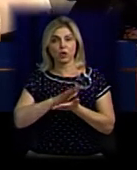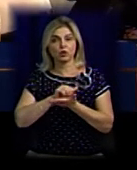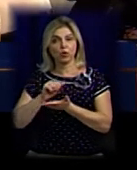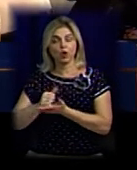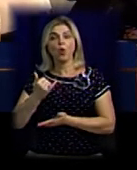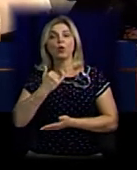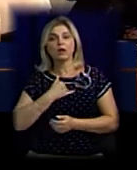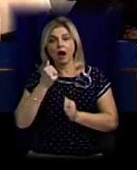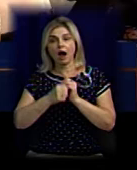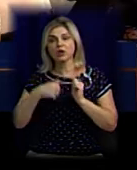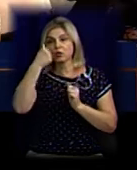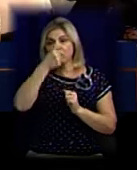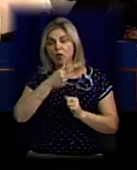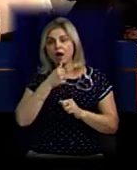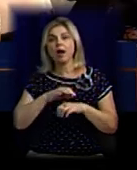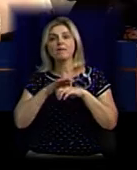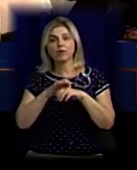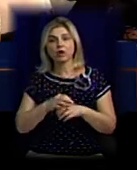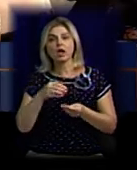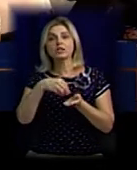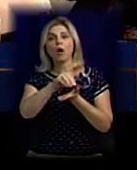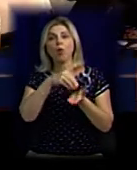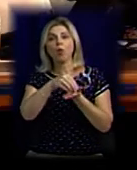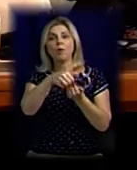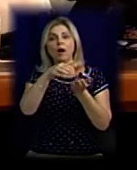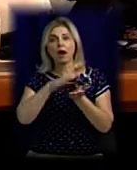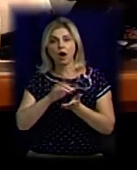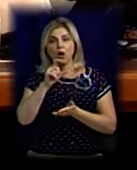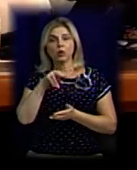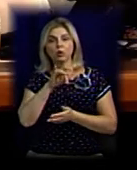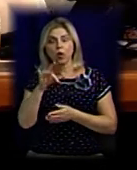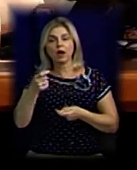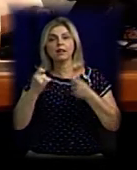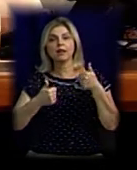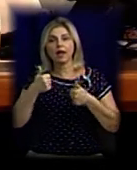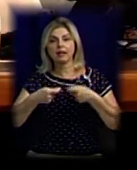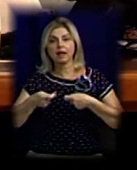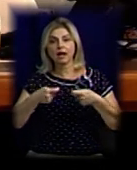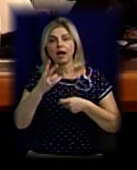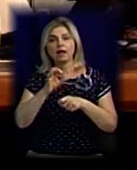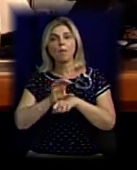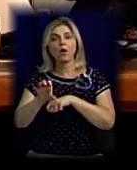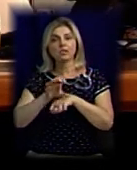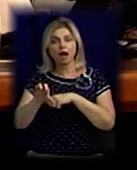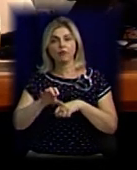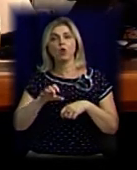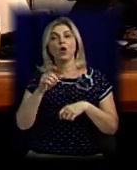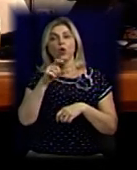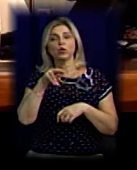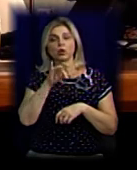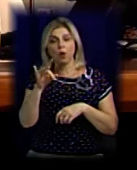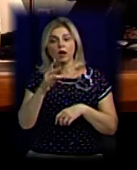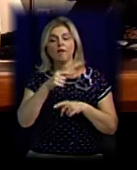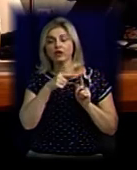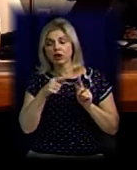щороку відбувається закупка хлору, відбуваються тендери на поставку хлору протягом року наступного.